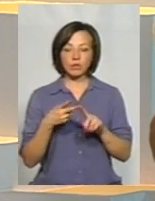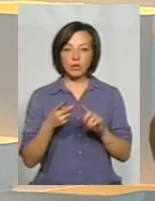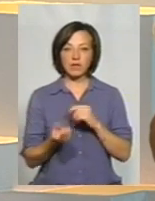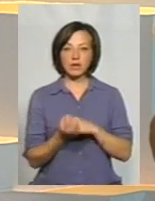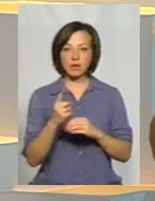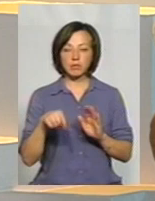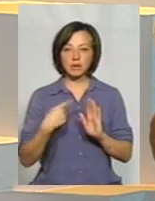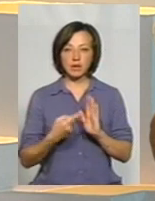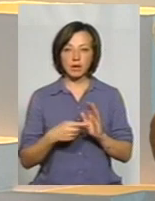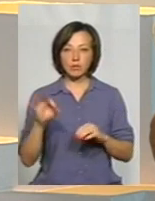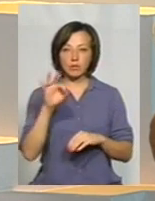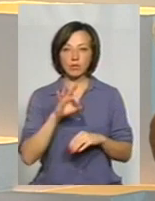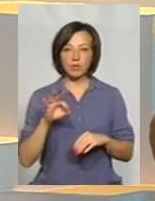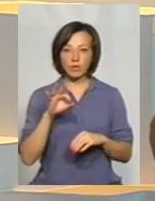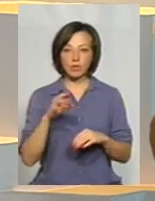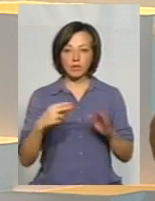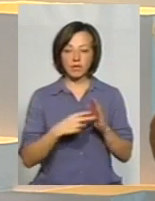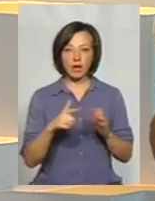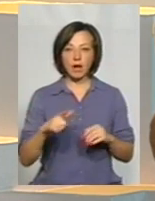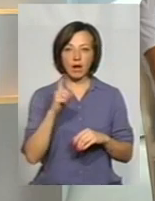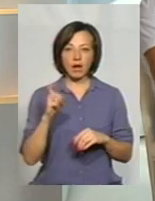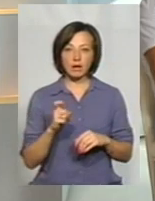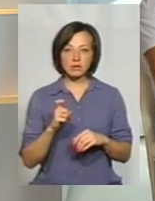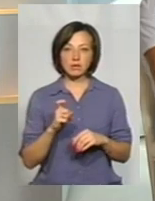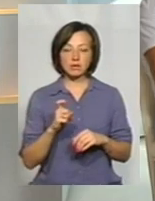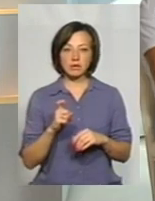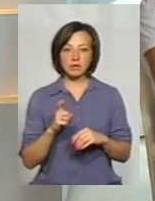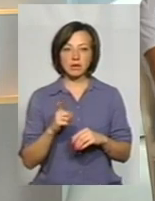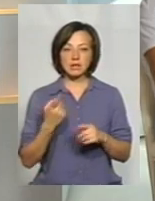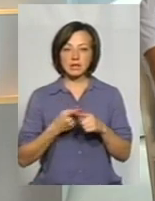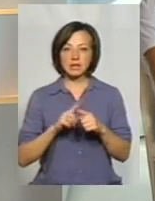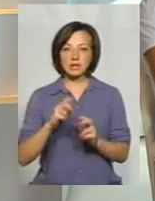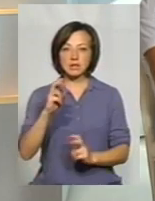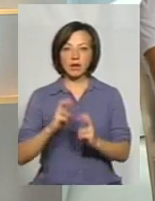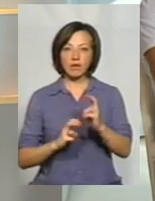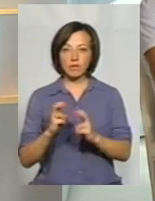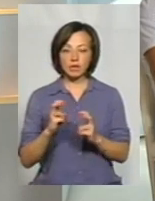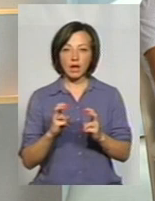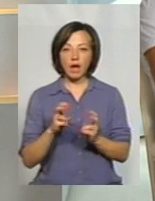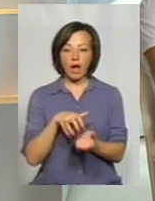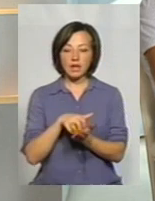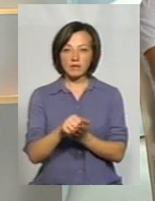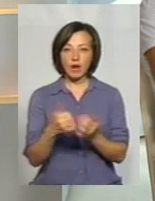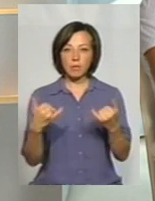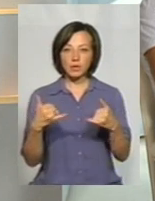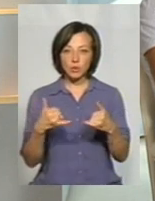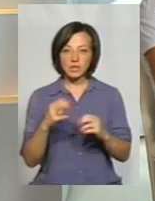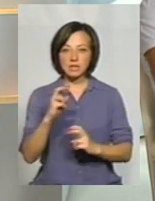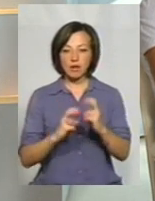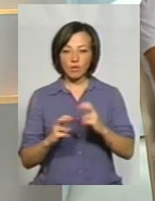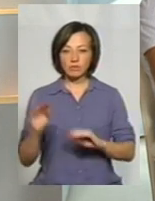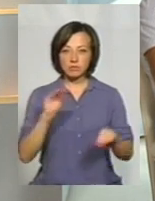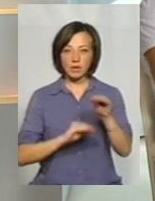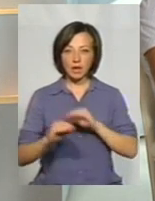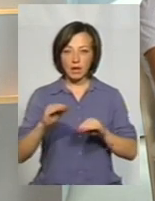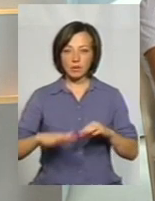про підведення газу, тому що підключили асфальтобетонний завод. Асфальтобетонний завод, який сьогодні монтується на площадках